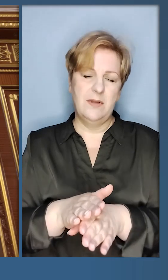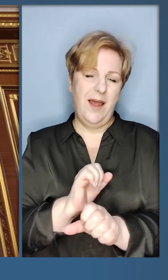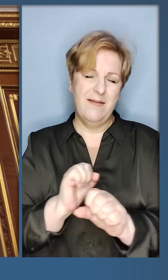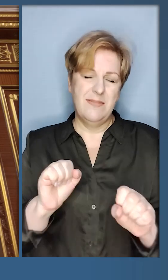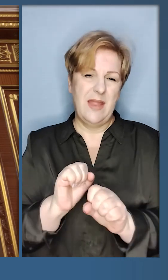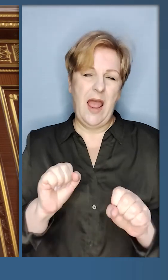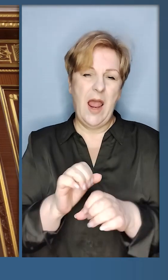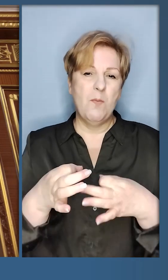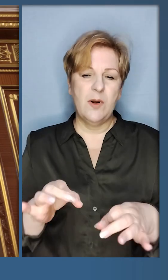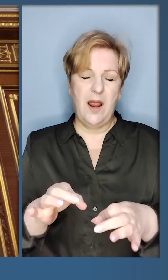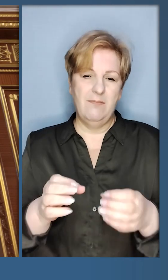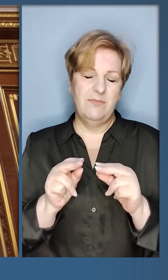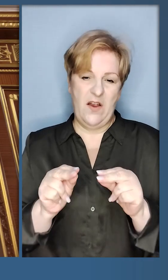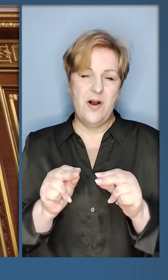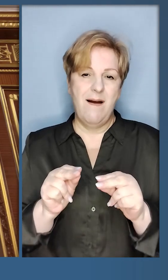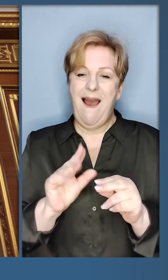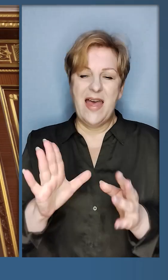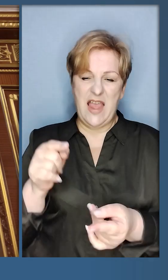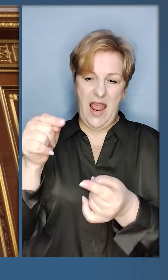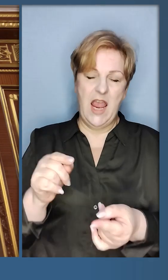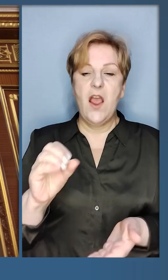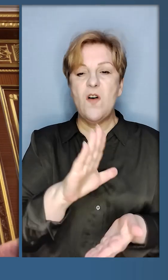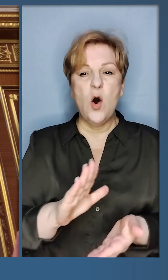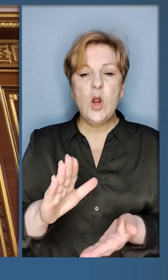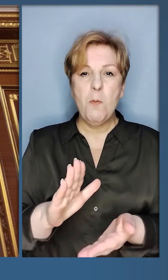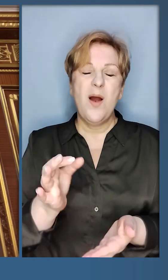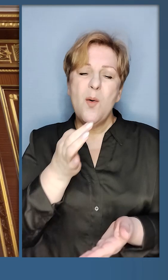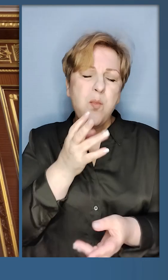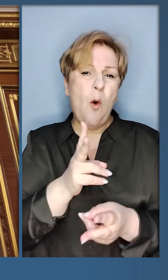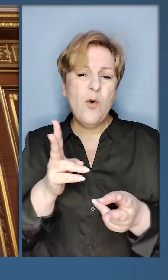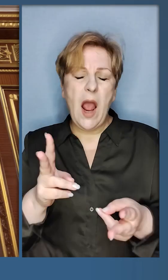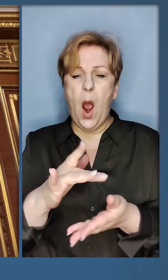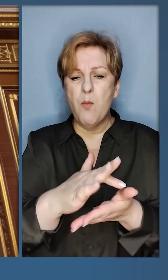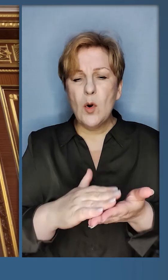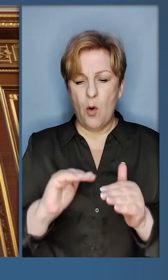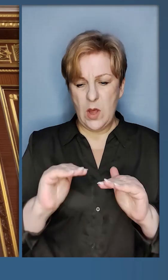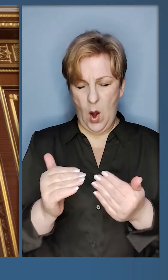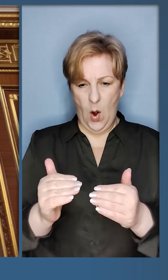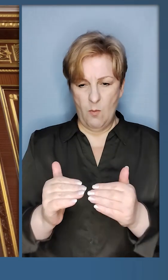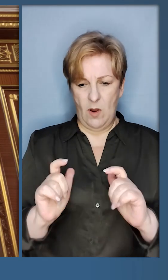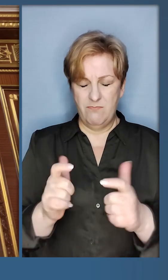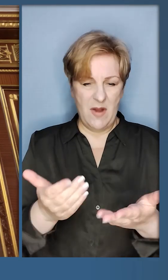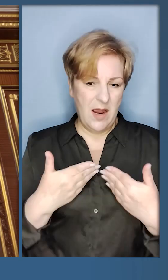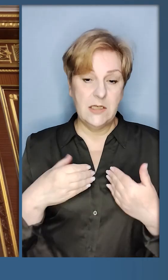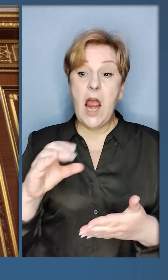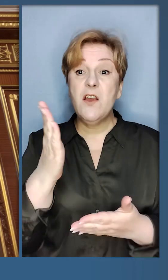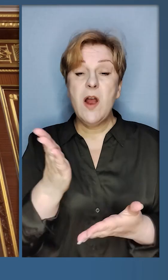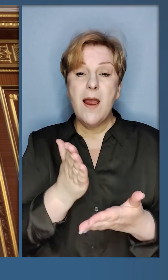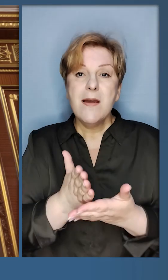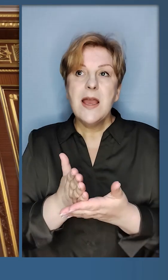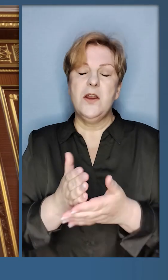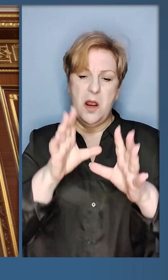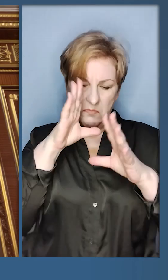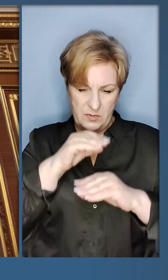Абсолютно неприпустимо і відверто не європейське будь-яке продовження обмежень. Європа має